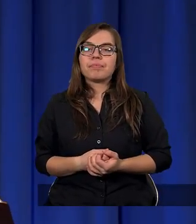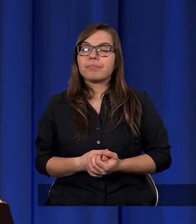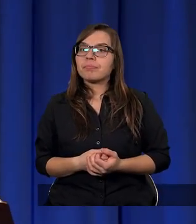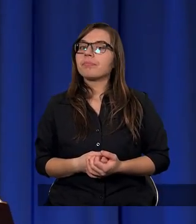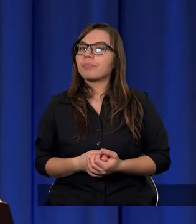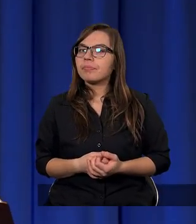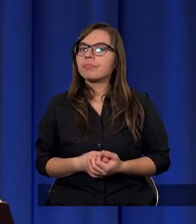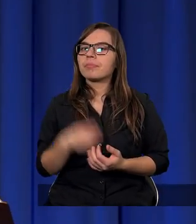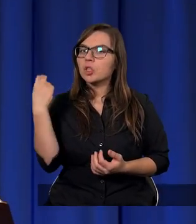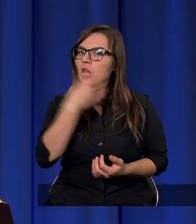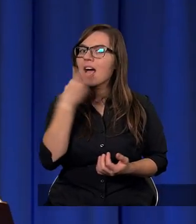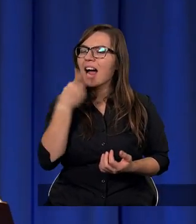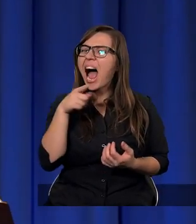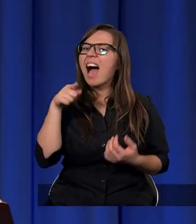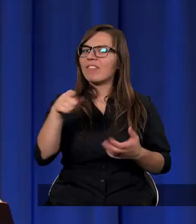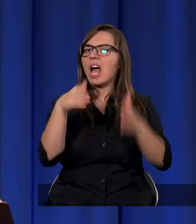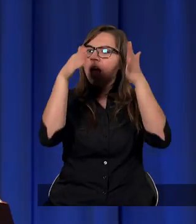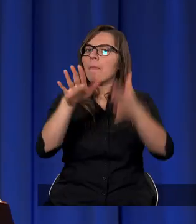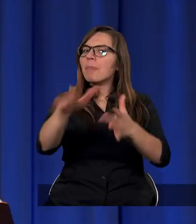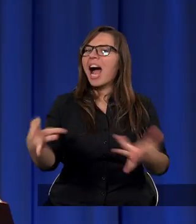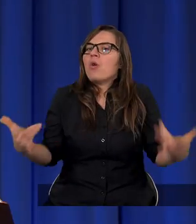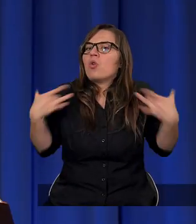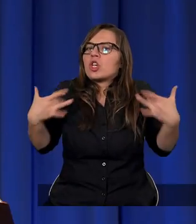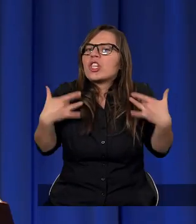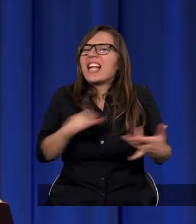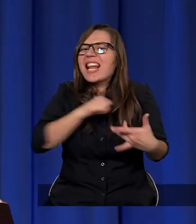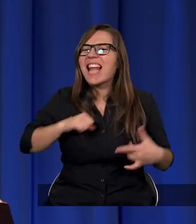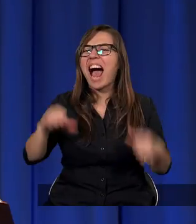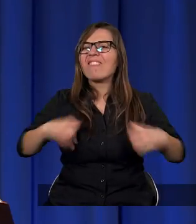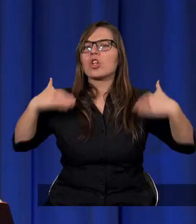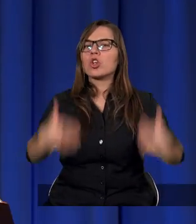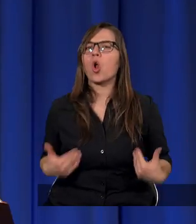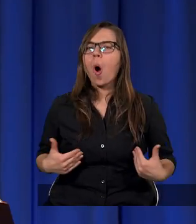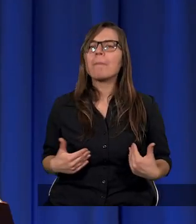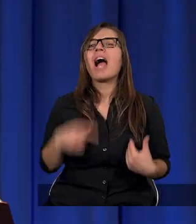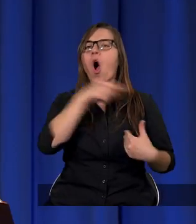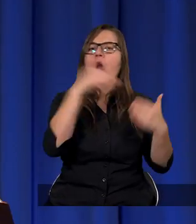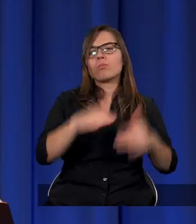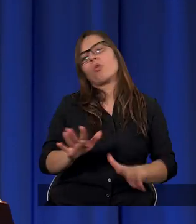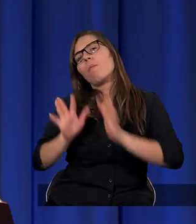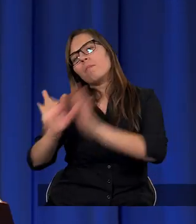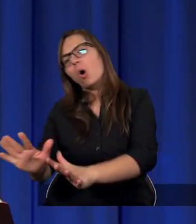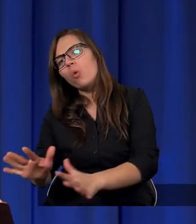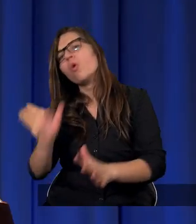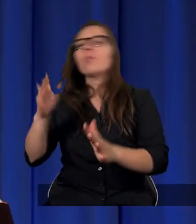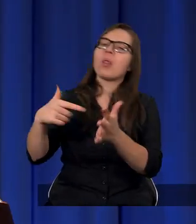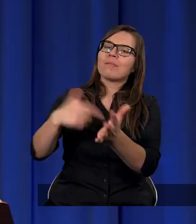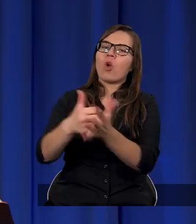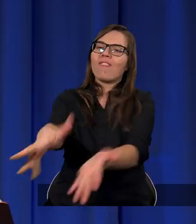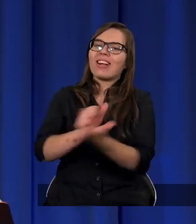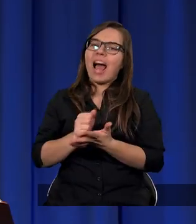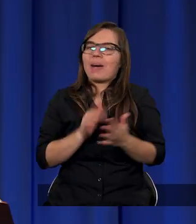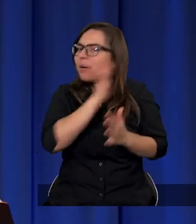Więc on miał życie sam w sobie, dlatego miał moc położyć to życie i miał moc to życie znowu zabrać.